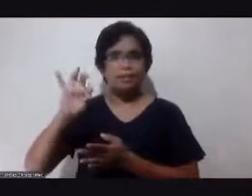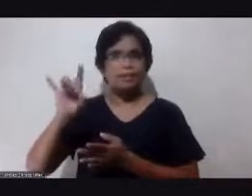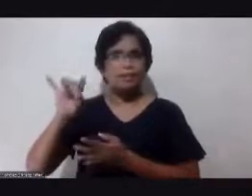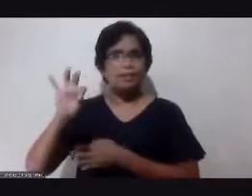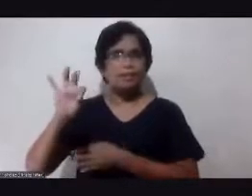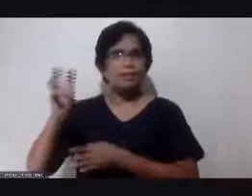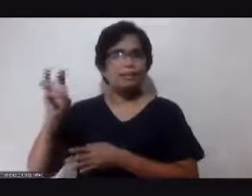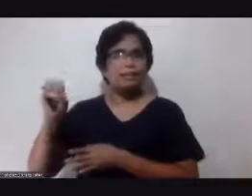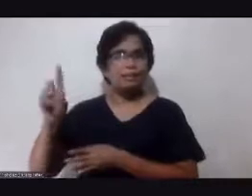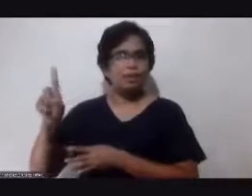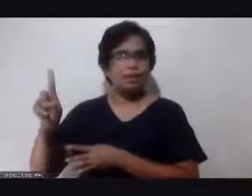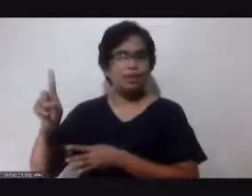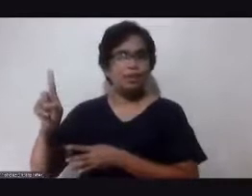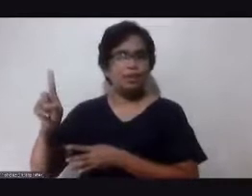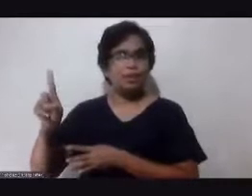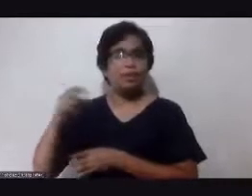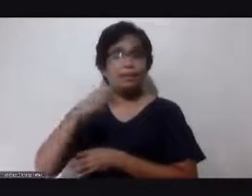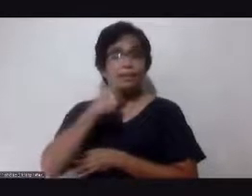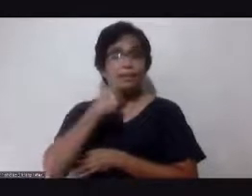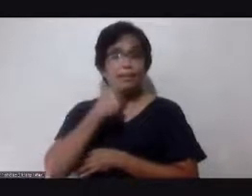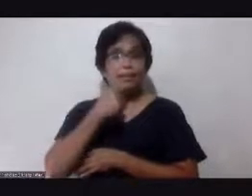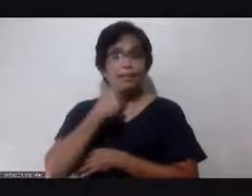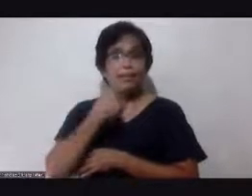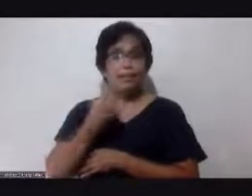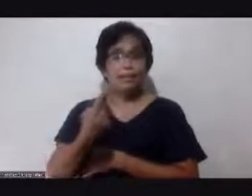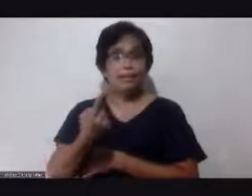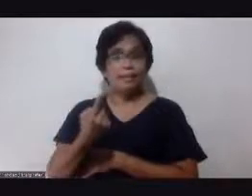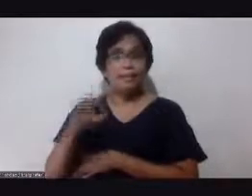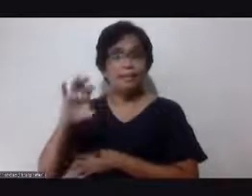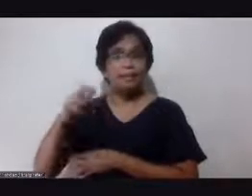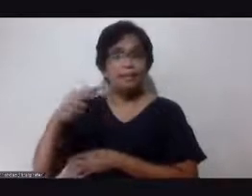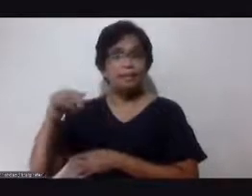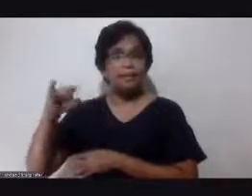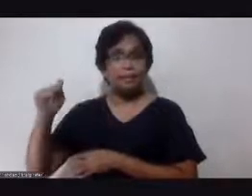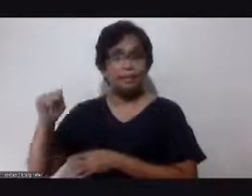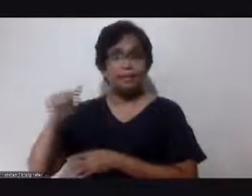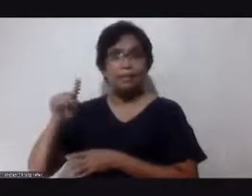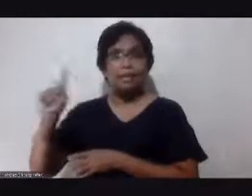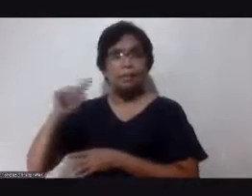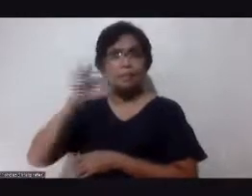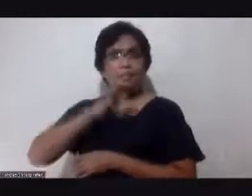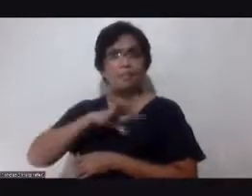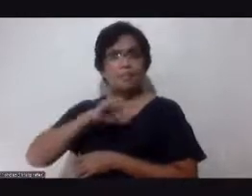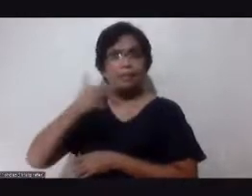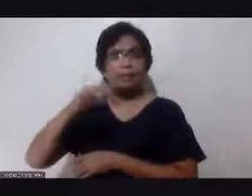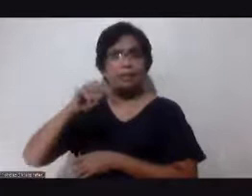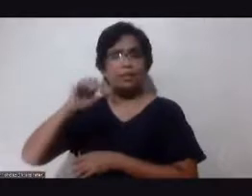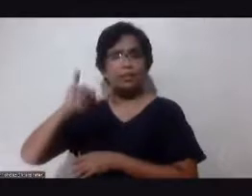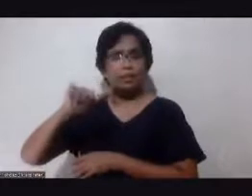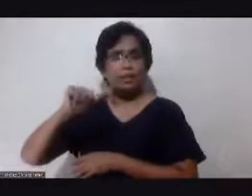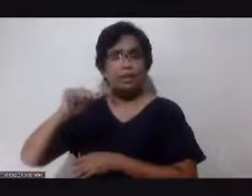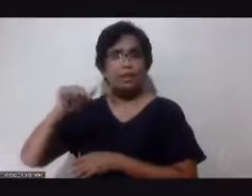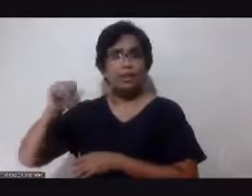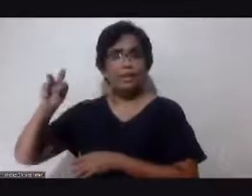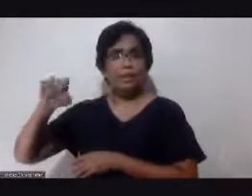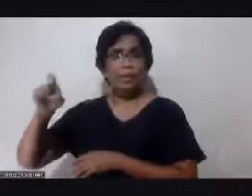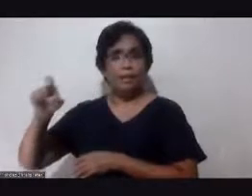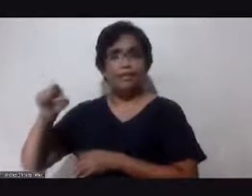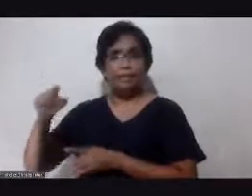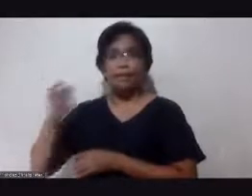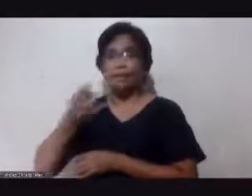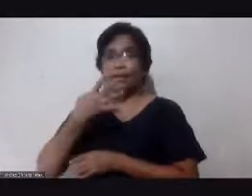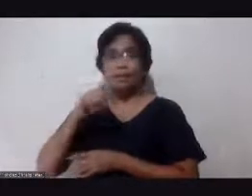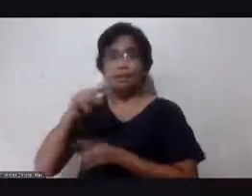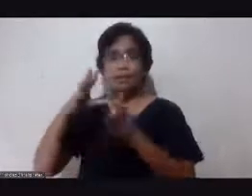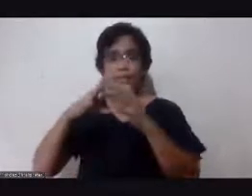0918-8989601. Sabi ni Chit Kudal, ano pong benefit ng Guya Max? Take po po, nag-take po ako ng